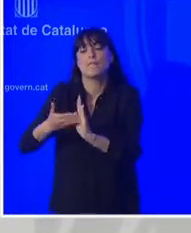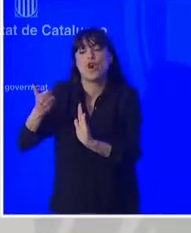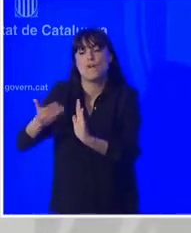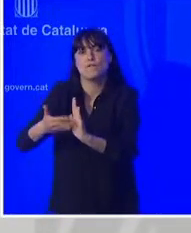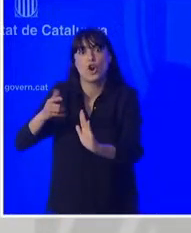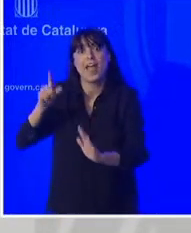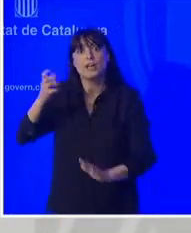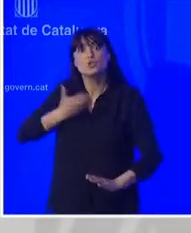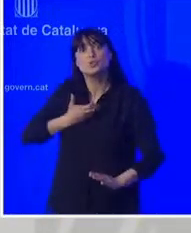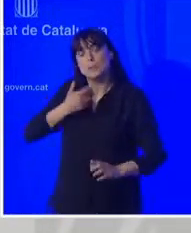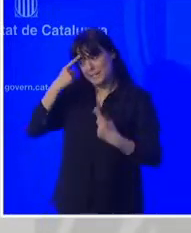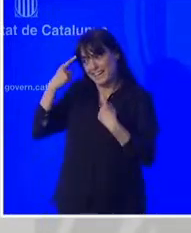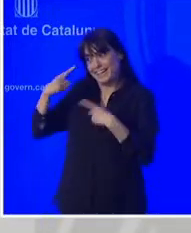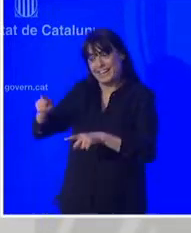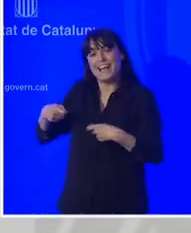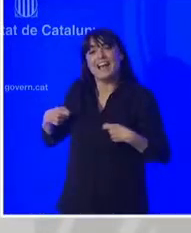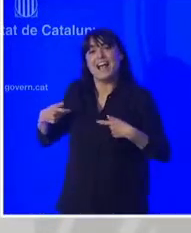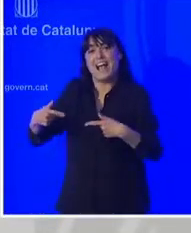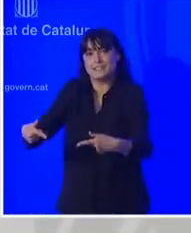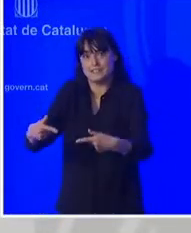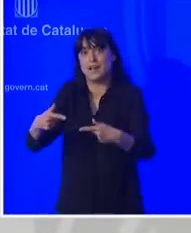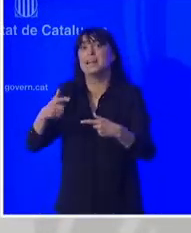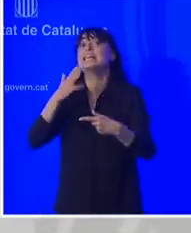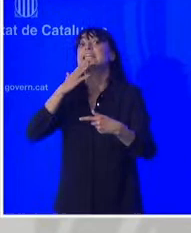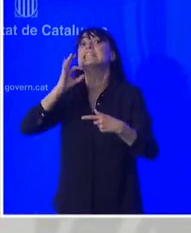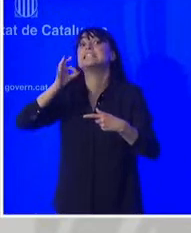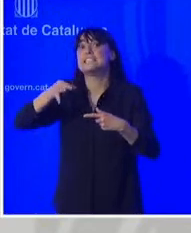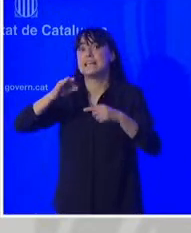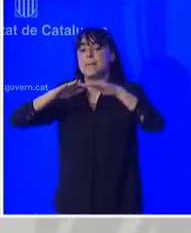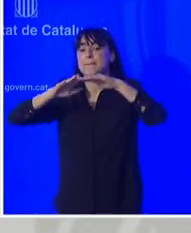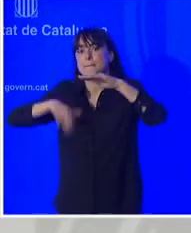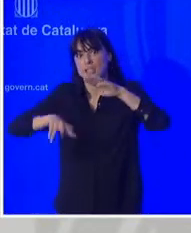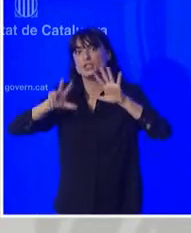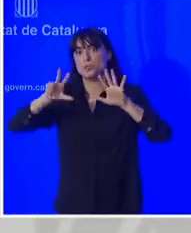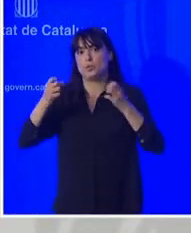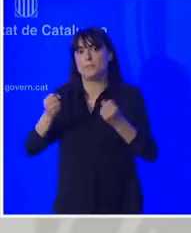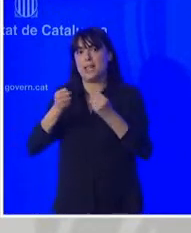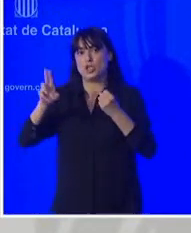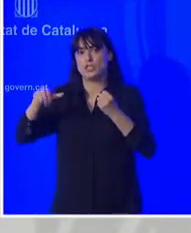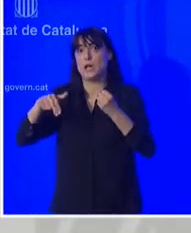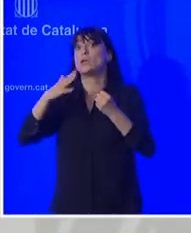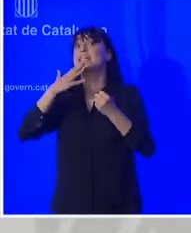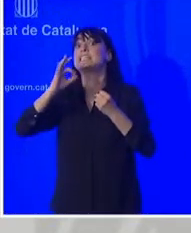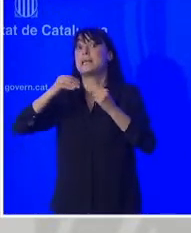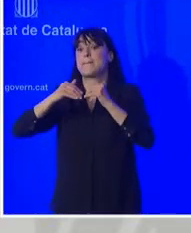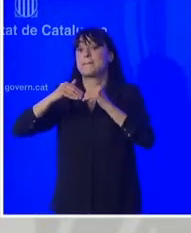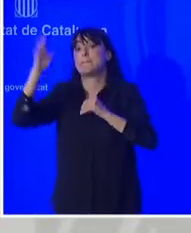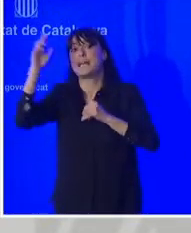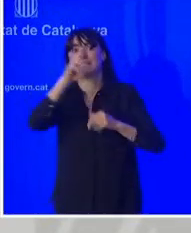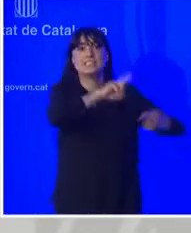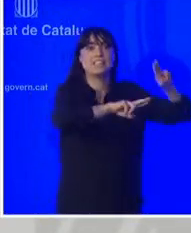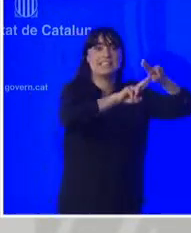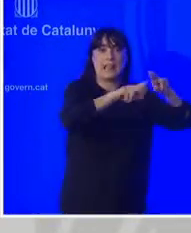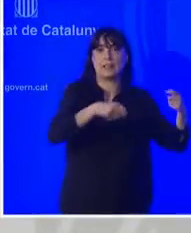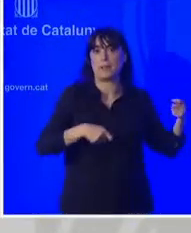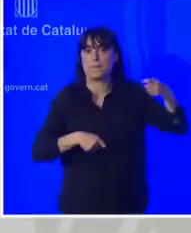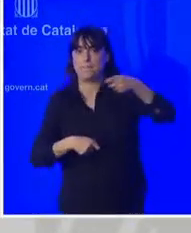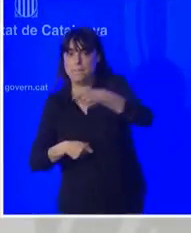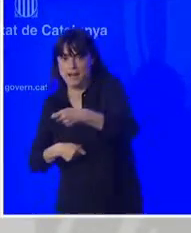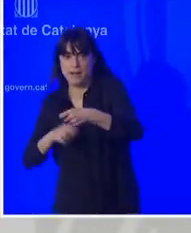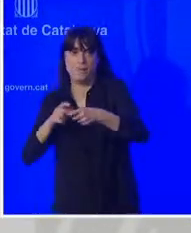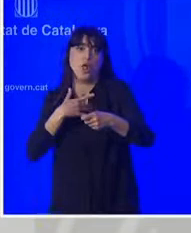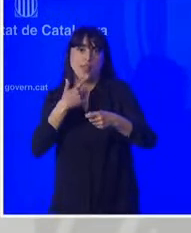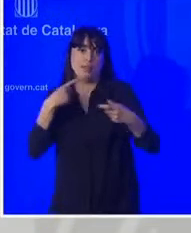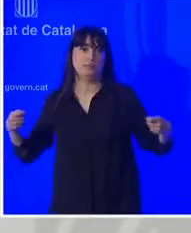'euros i en el cas que el cost fos superior als 8 milions d'euros la diferència l'assumiria la Generalitat de Catalunya. La